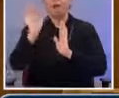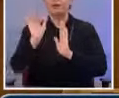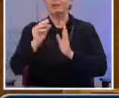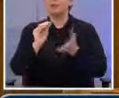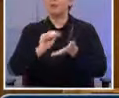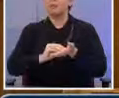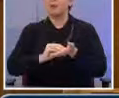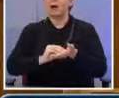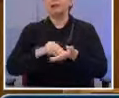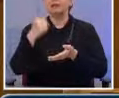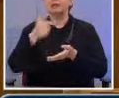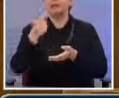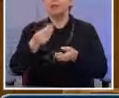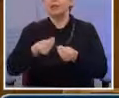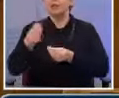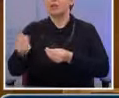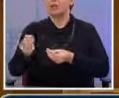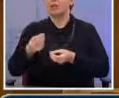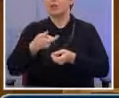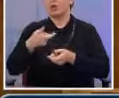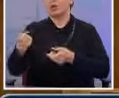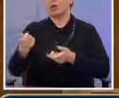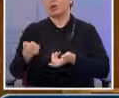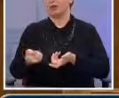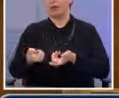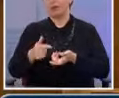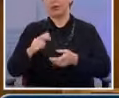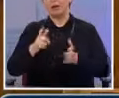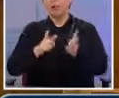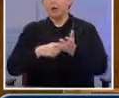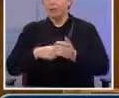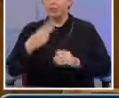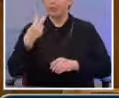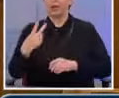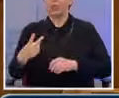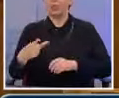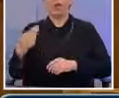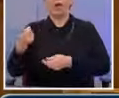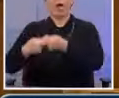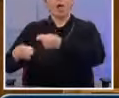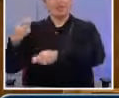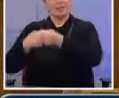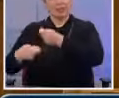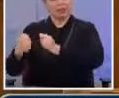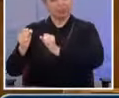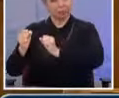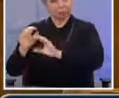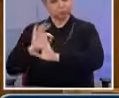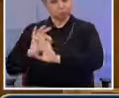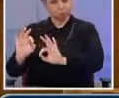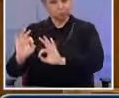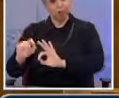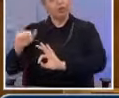της χρηματοδότησης της οικονομίας. Είναι ώρα και για τις υγιείς επιχειρήσεις να αξιοποιήσουν τις χρηματοδοτικές